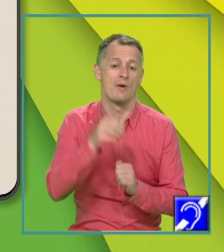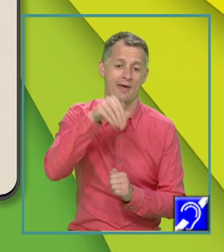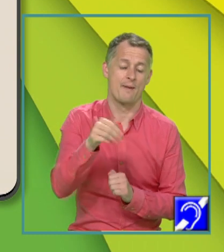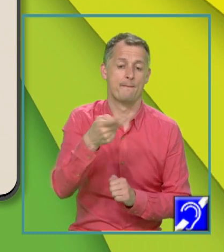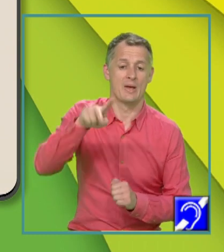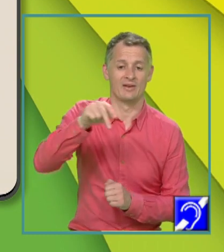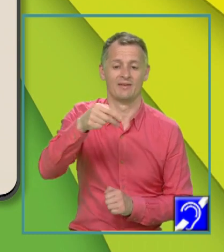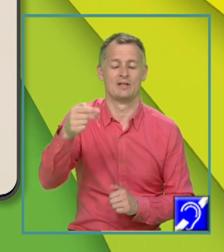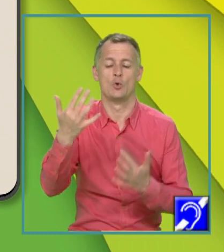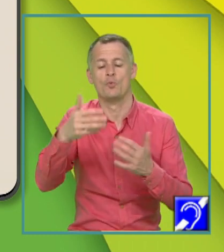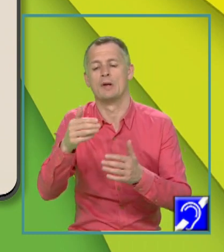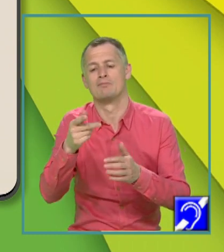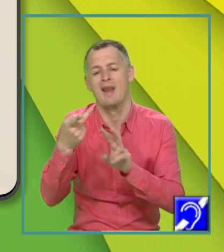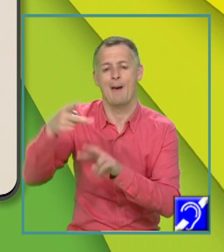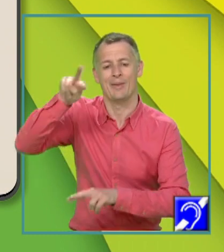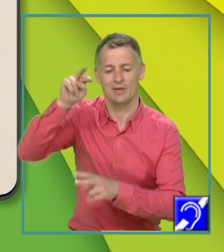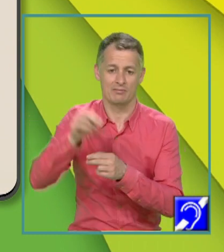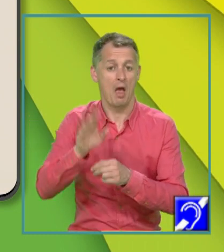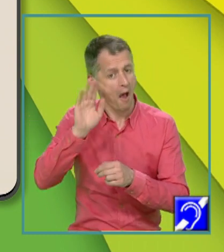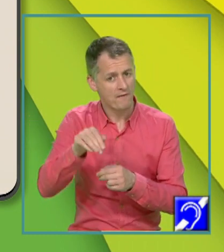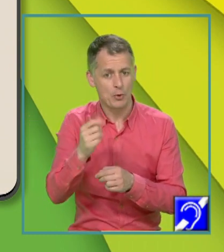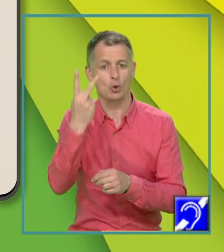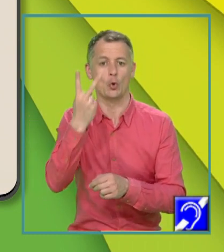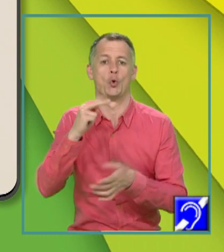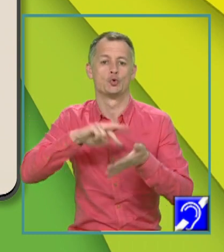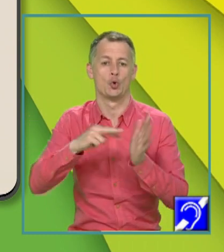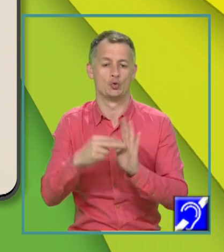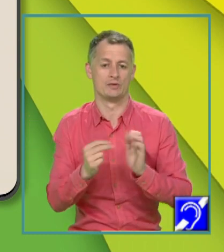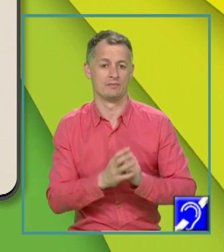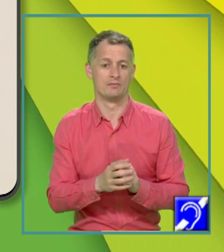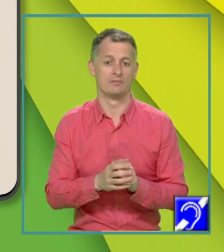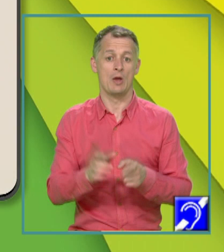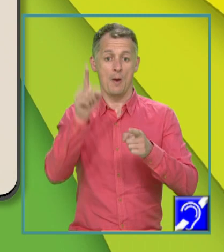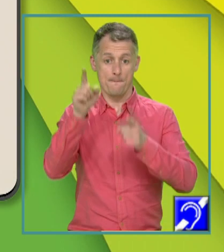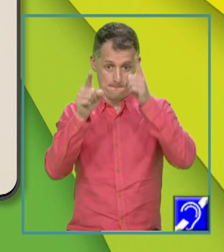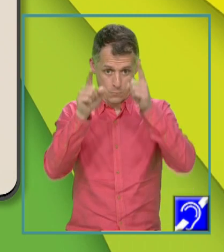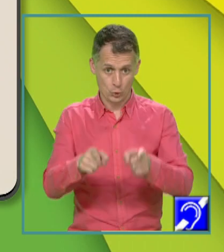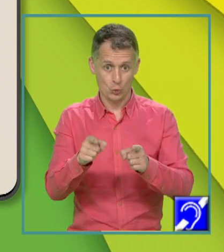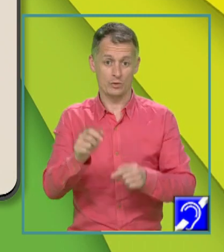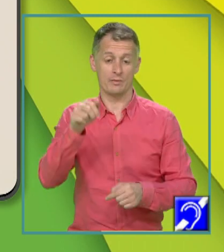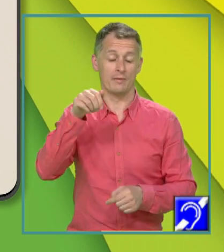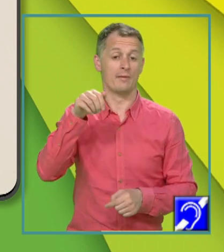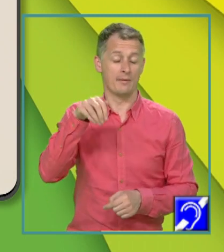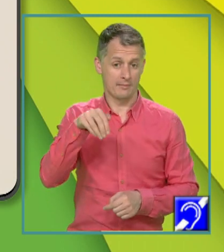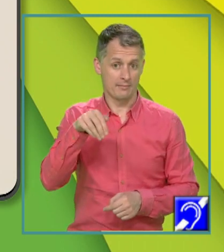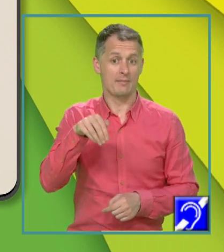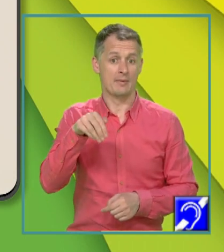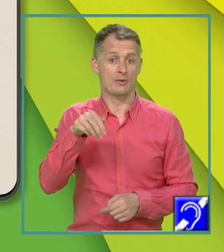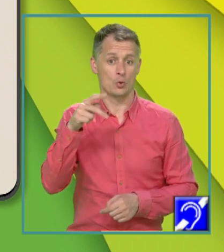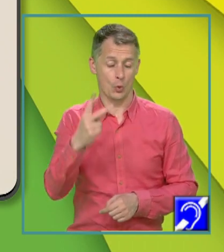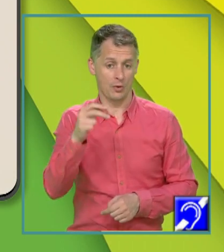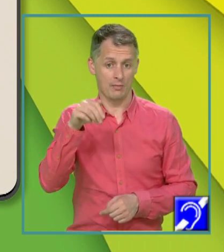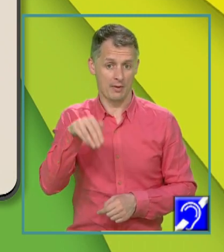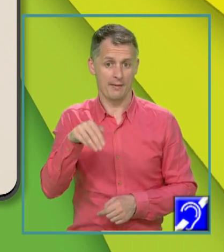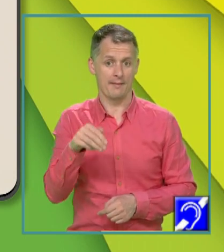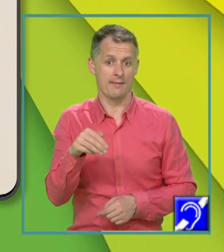egal cu un număr la pătrat, avem două soluții. Deci modul de M egal cu 2 și vom avea M egal cu plus